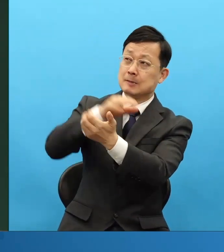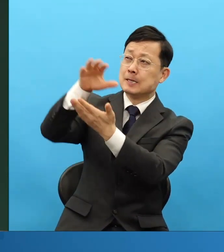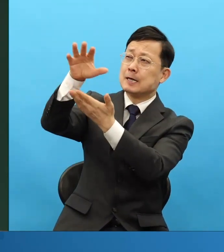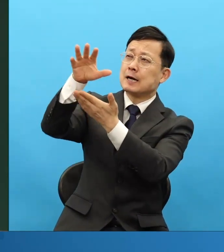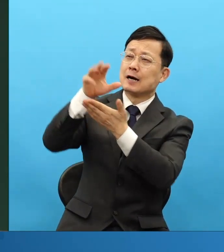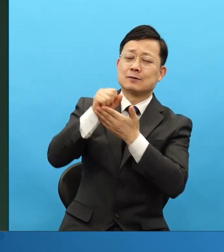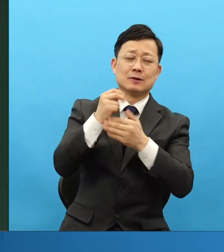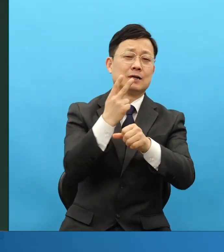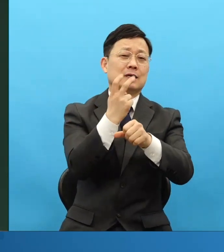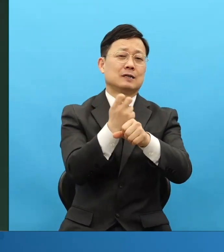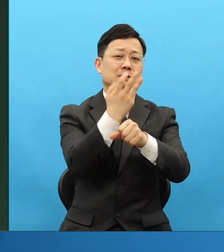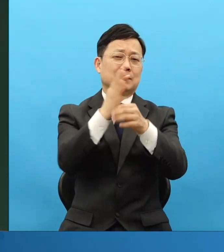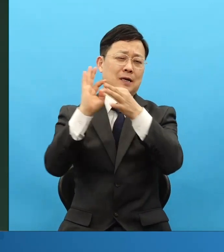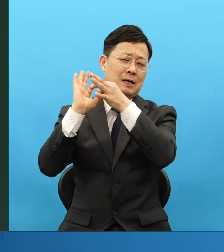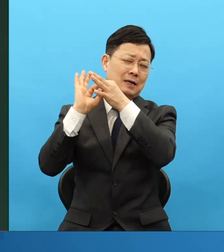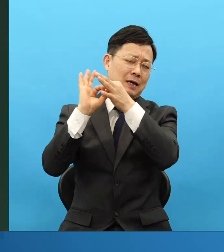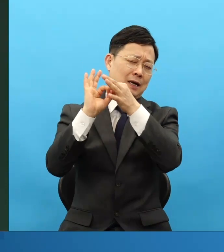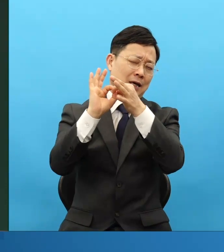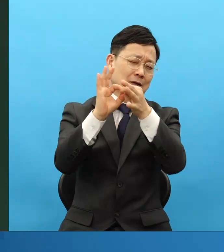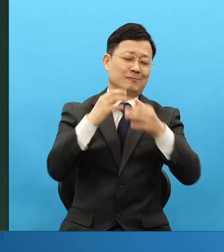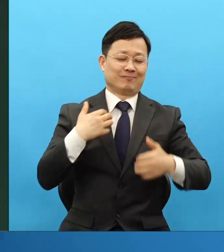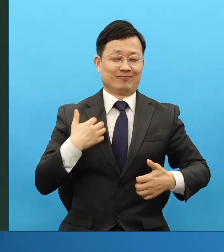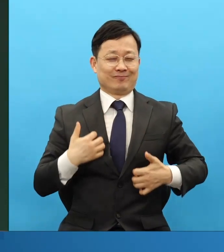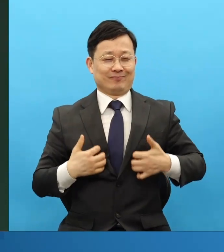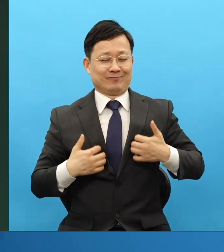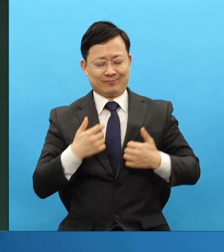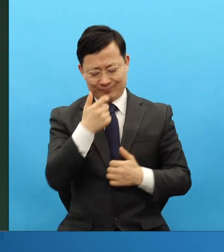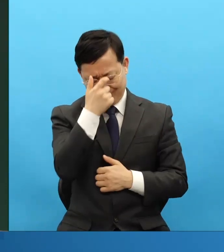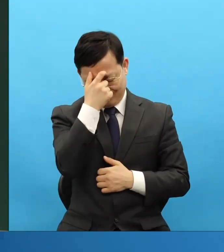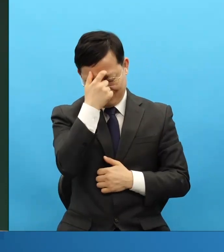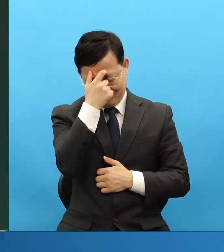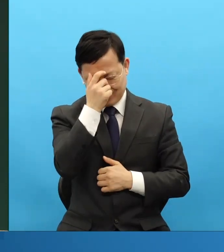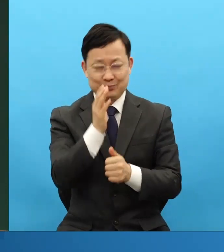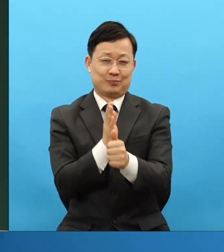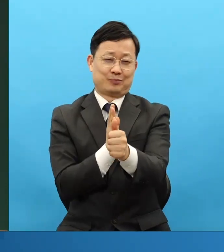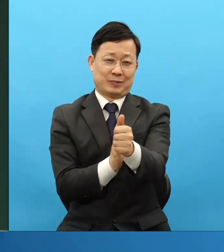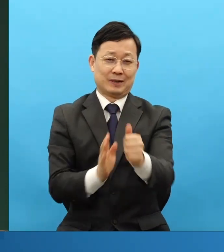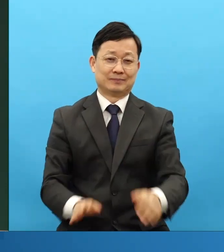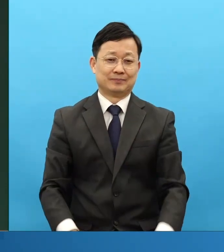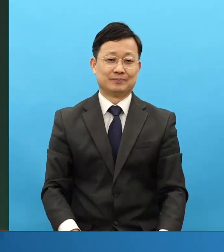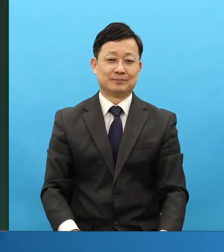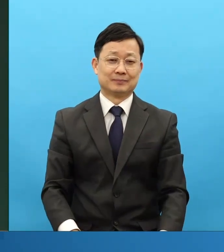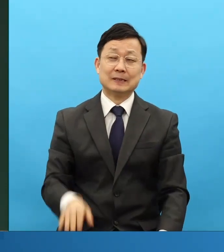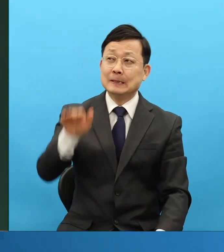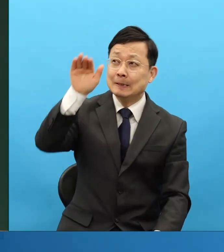저는 이 말씀 이 이해됩니다. 여호와로 쉬지 못하게 해라.